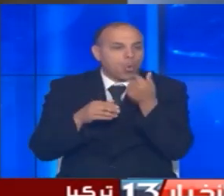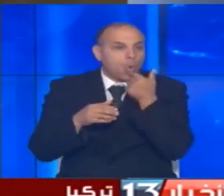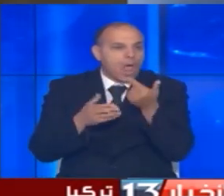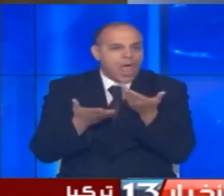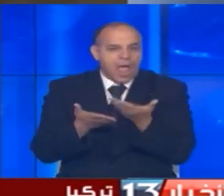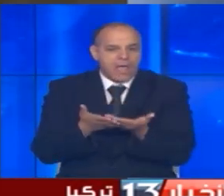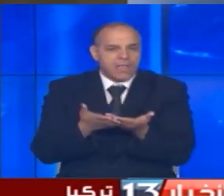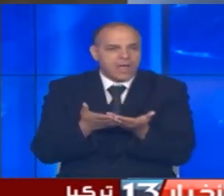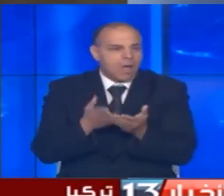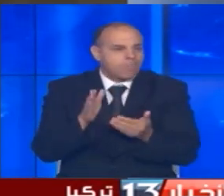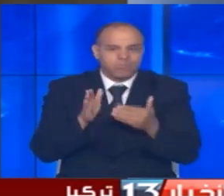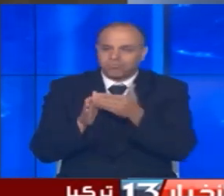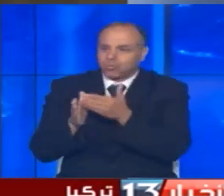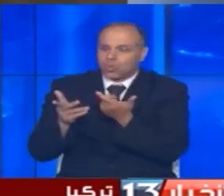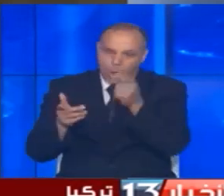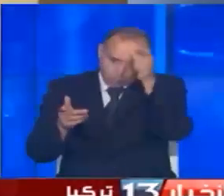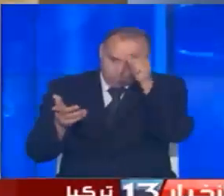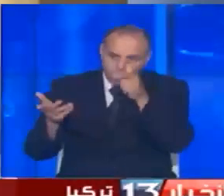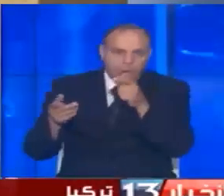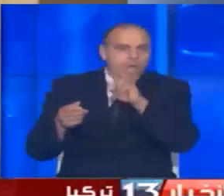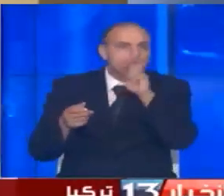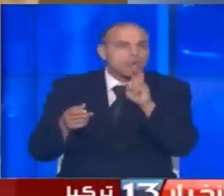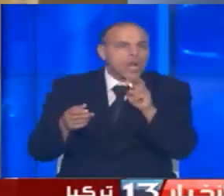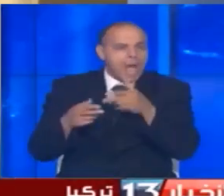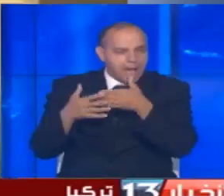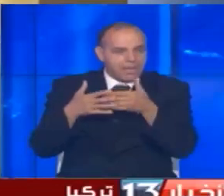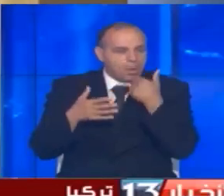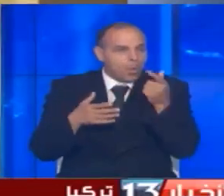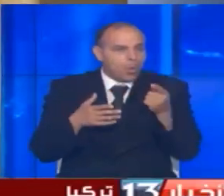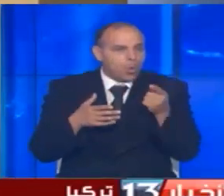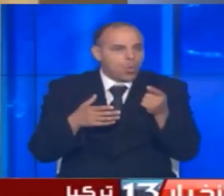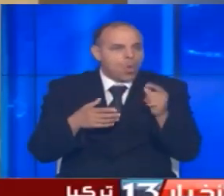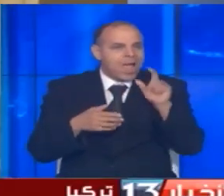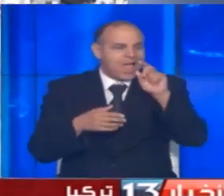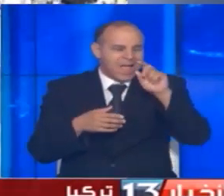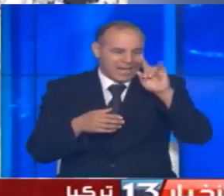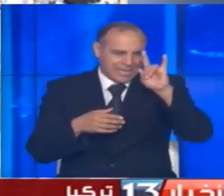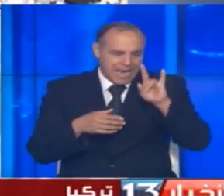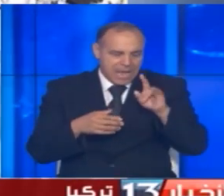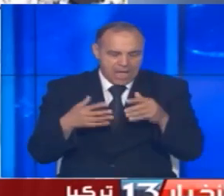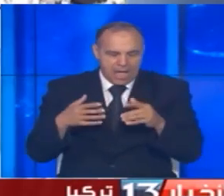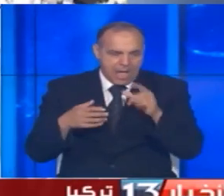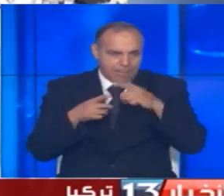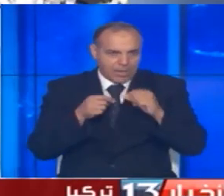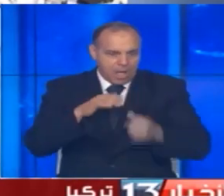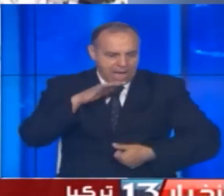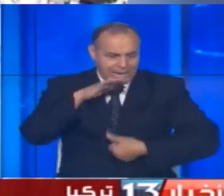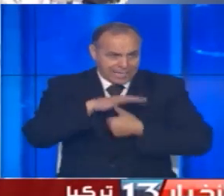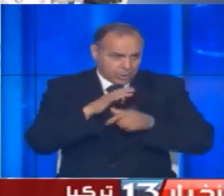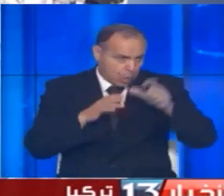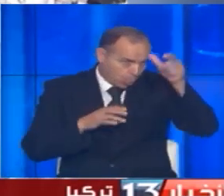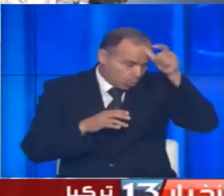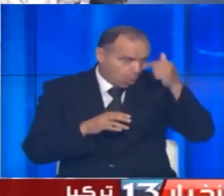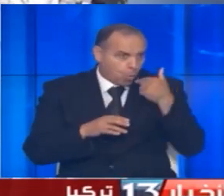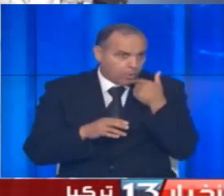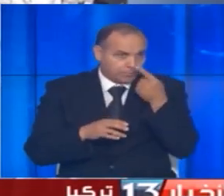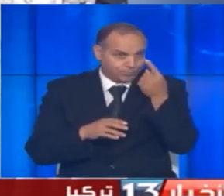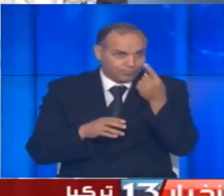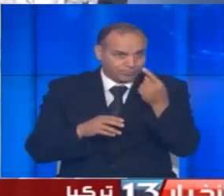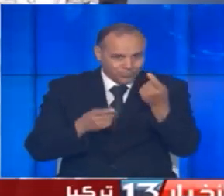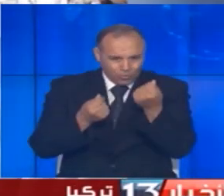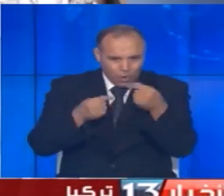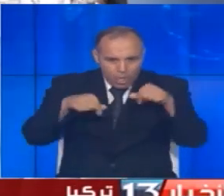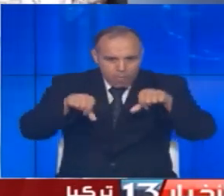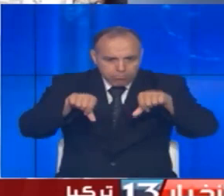تعد ملاذا آمنا مثل الدولار الأمريكي واليان اليابانية الرئيس التركي رجب طيب أردوغان وصف انهيار